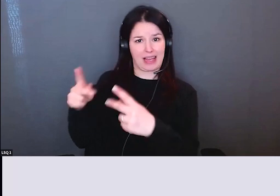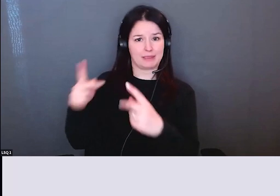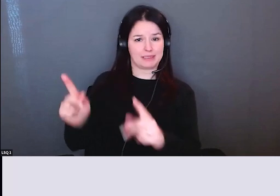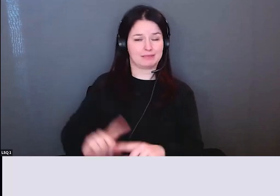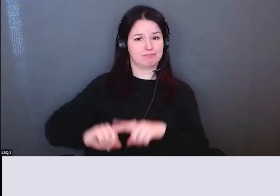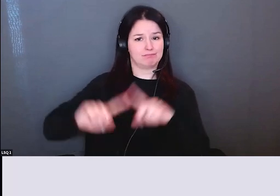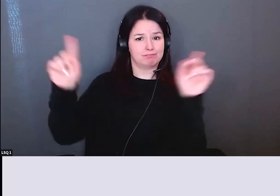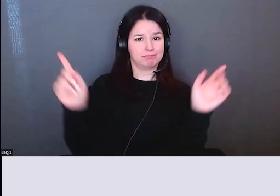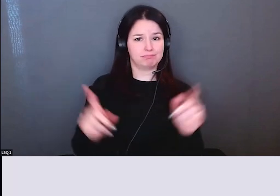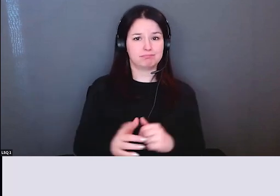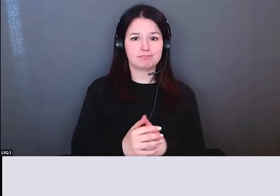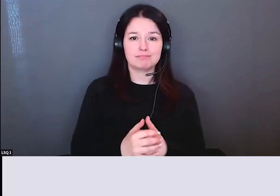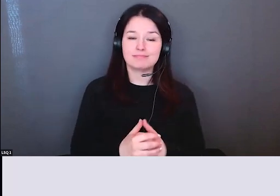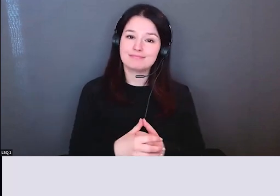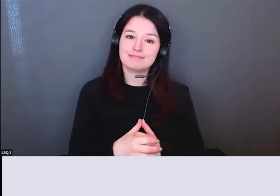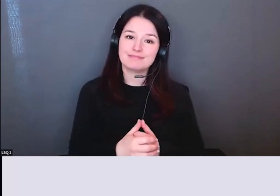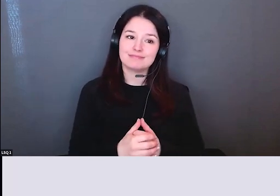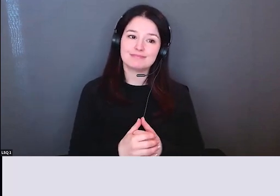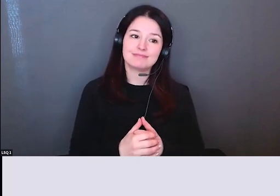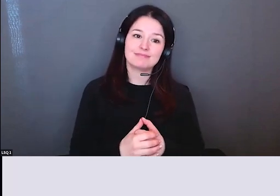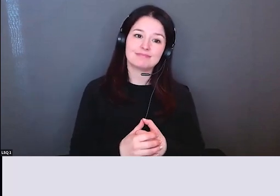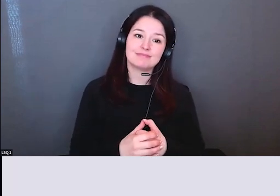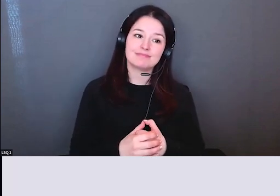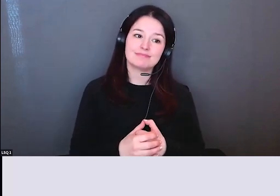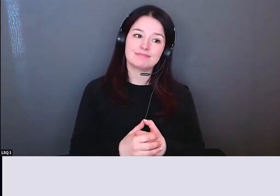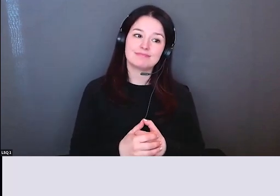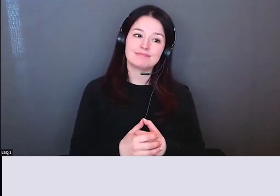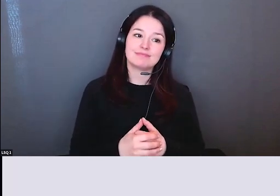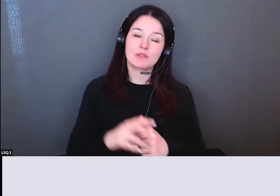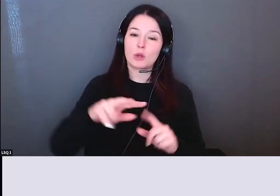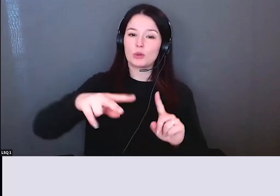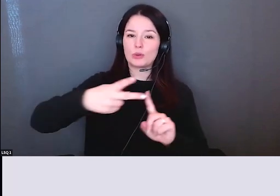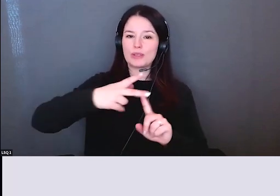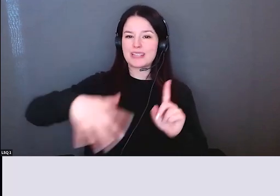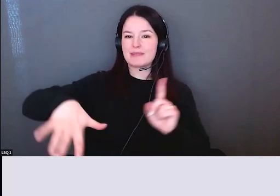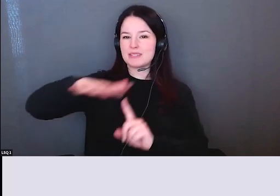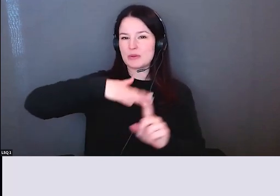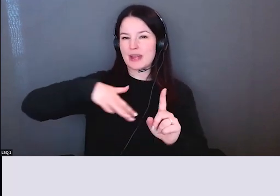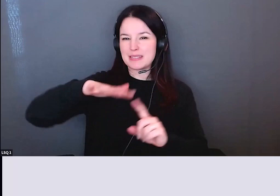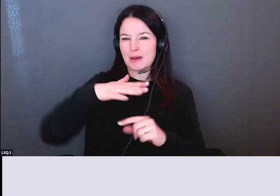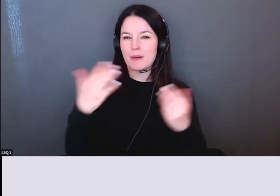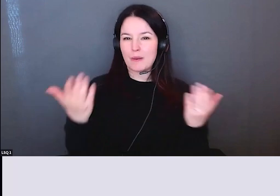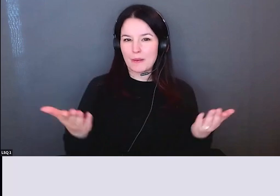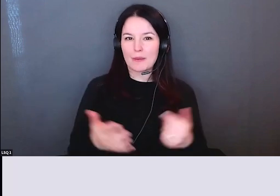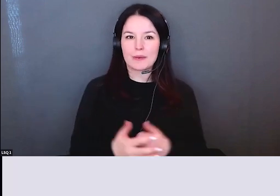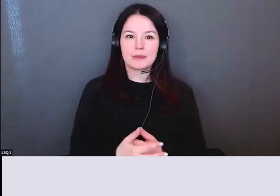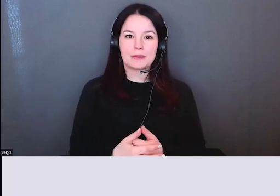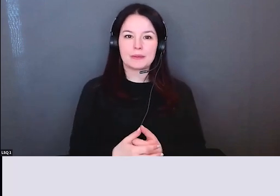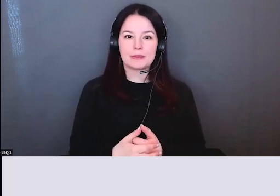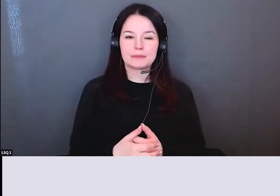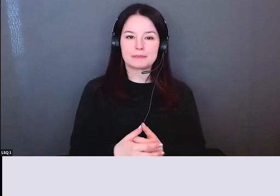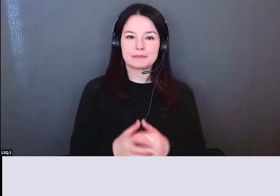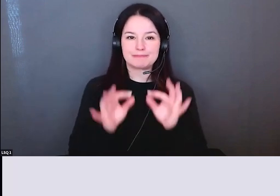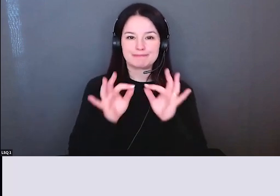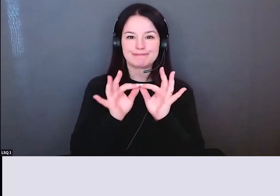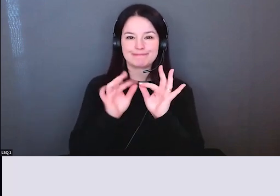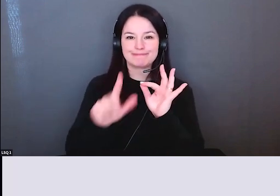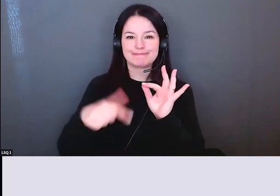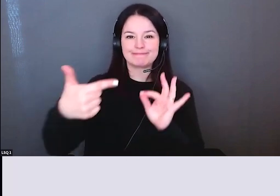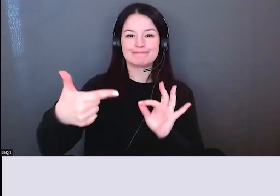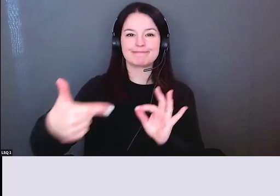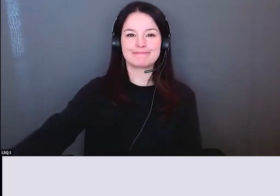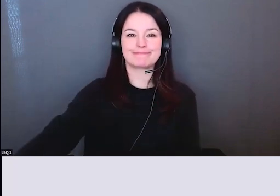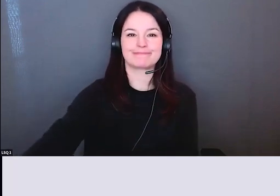résistance aux choses qui nous permettent de perpétuer cette résistance ça peut